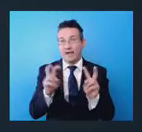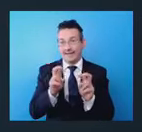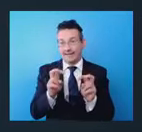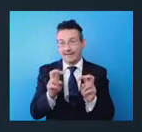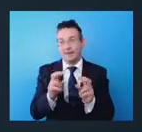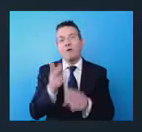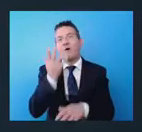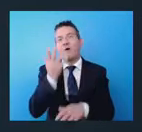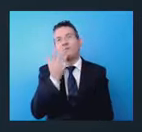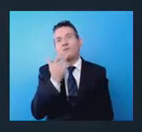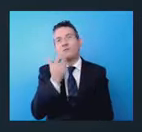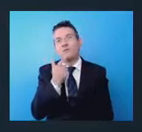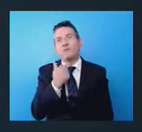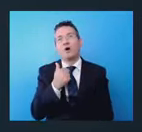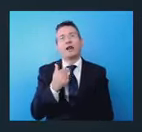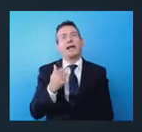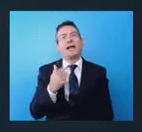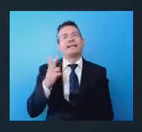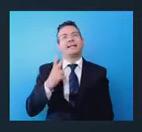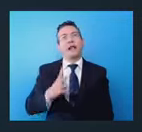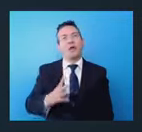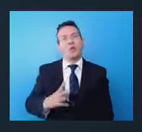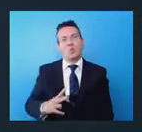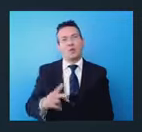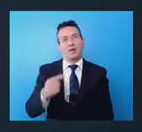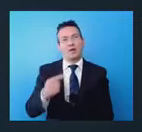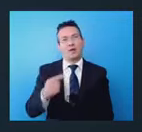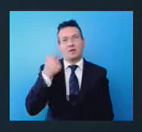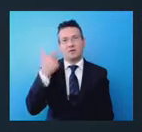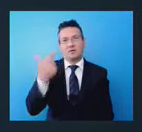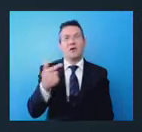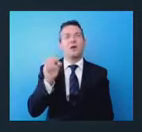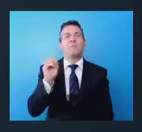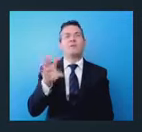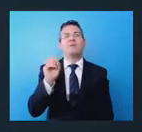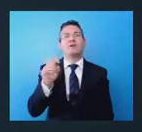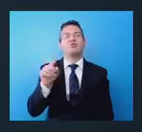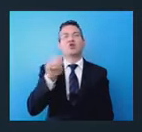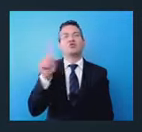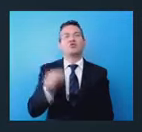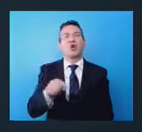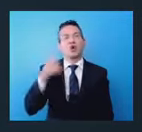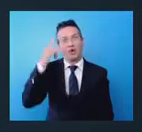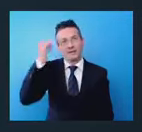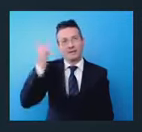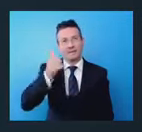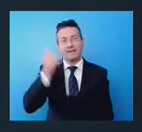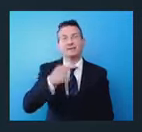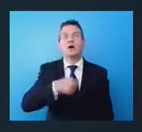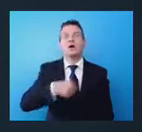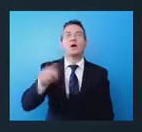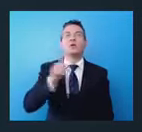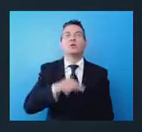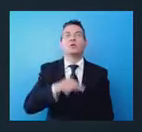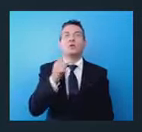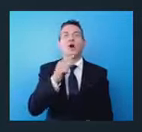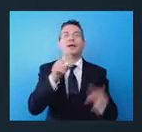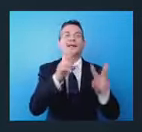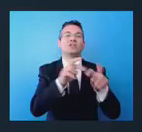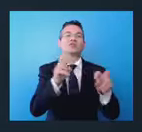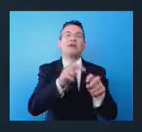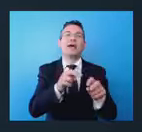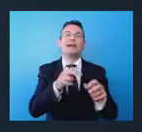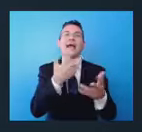il professor Zuocco di Sapienza, noi finanziamo la ricerca applicata e la nostra